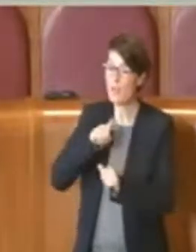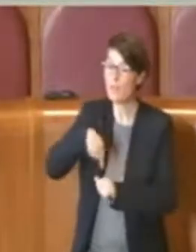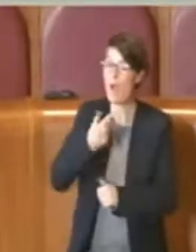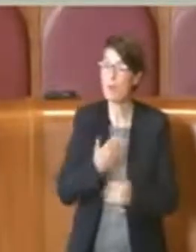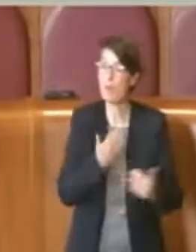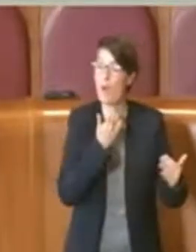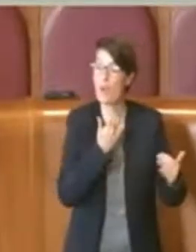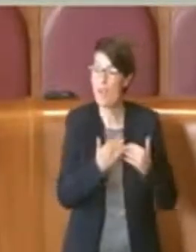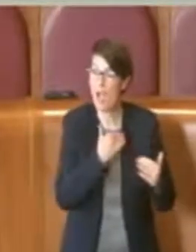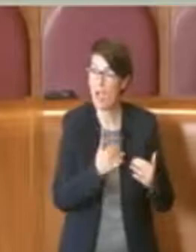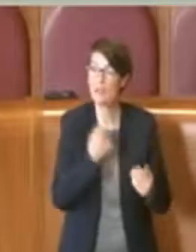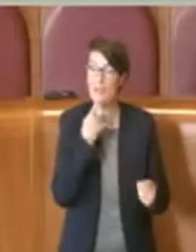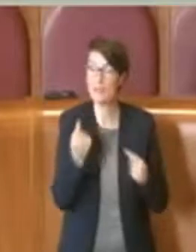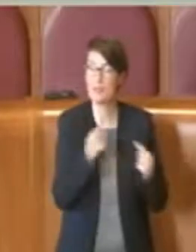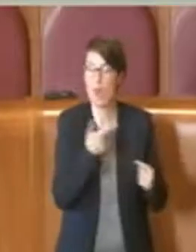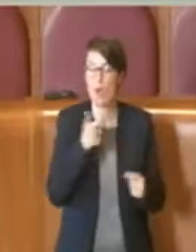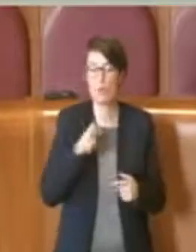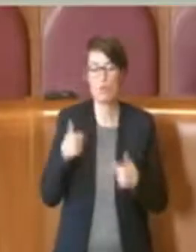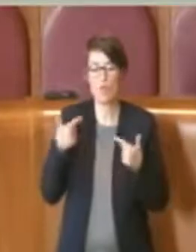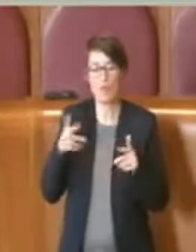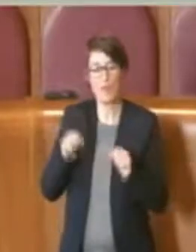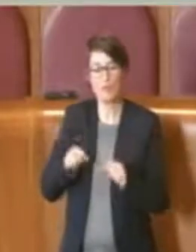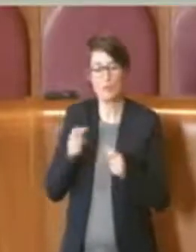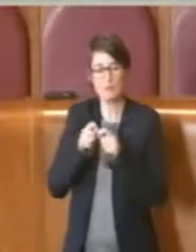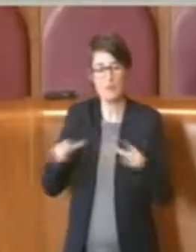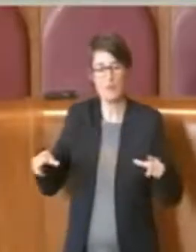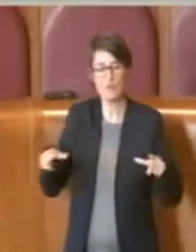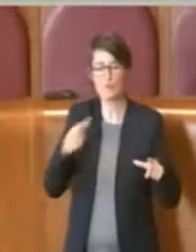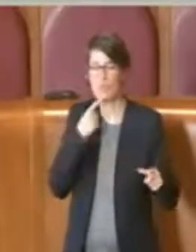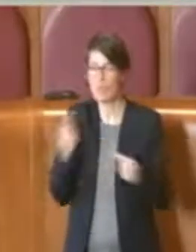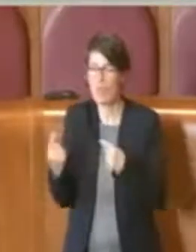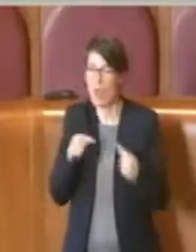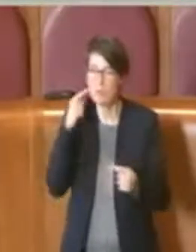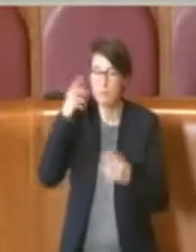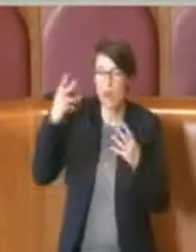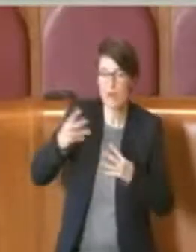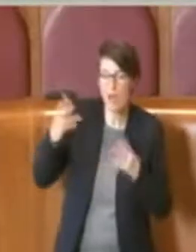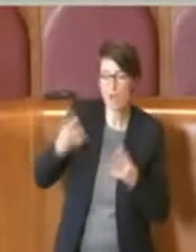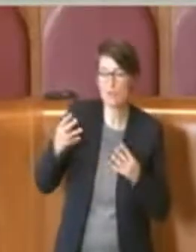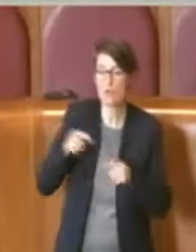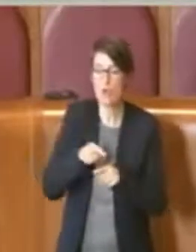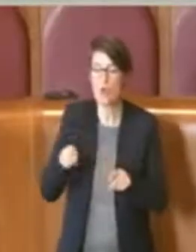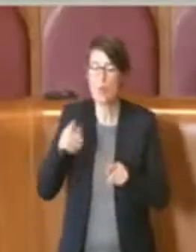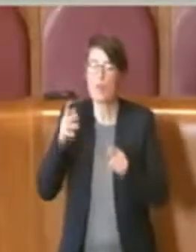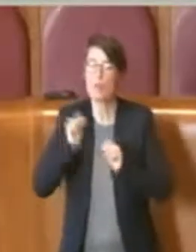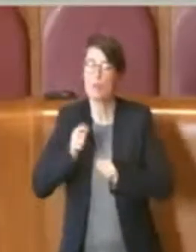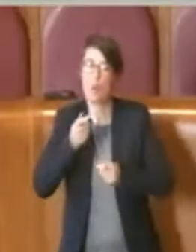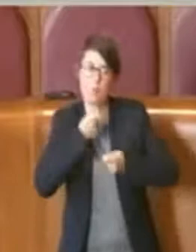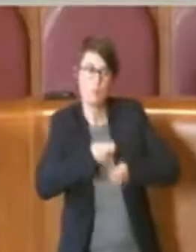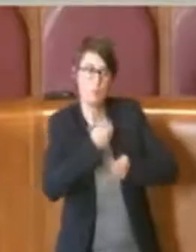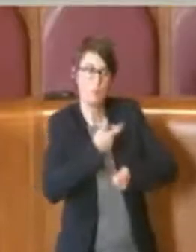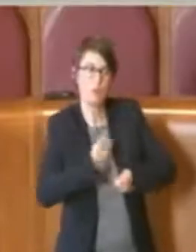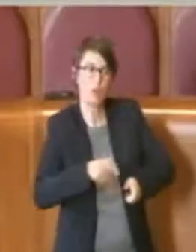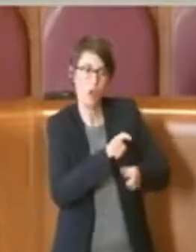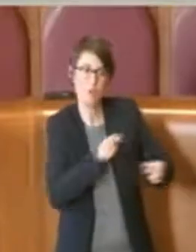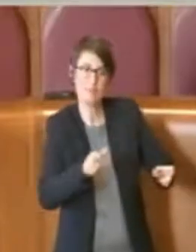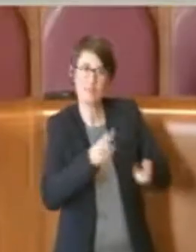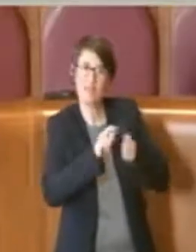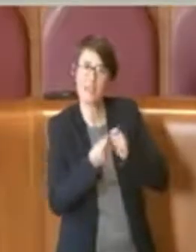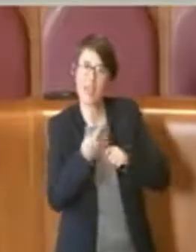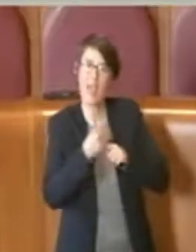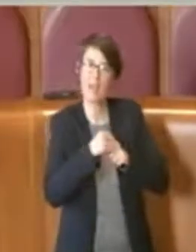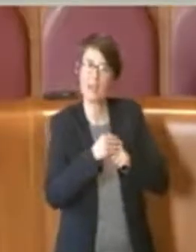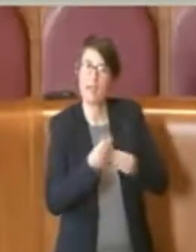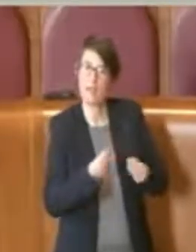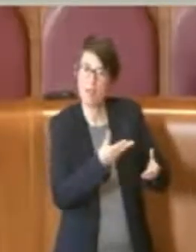di poter elaborare, poter ragionare e discutere e magari sollecitare alcuni consiglieri con alcuni emendamenti. Ebbene, questa